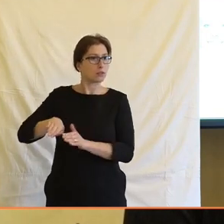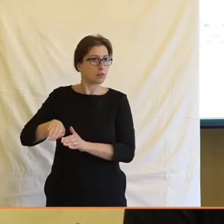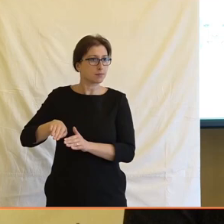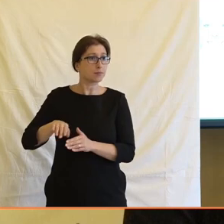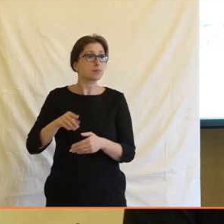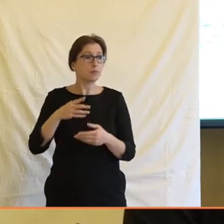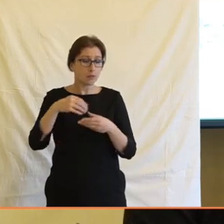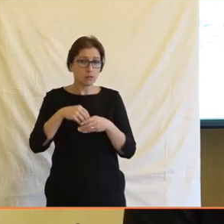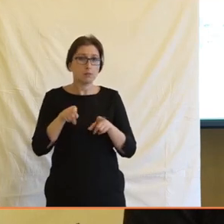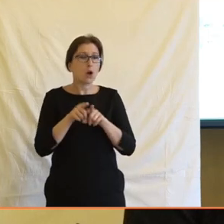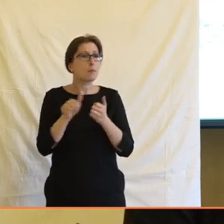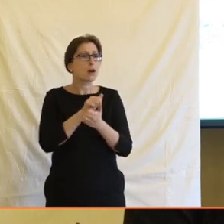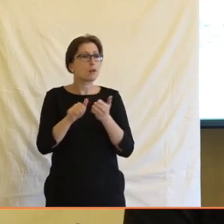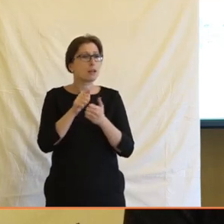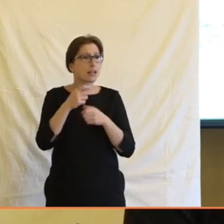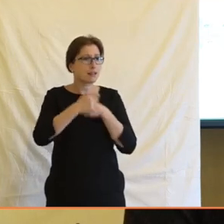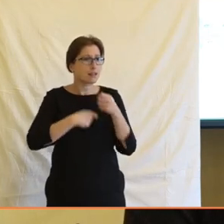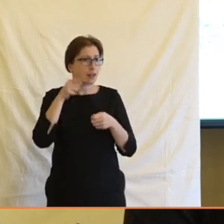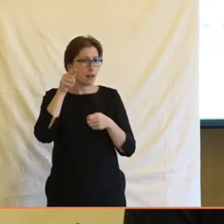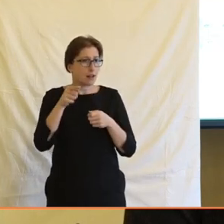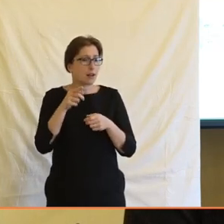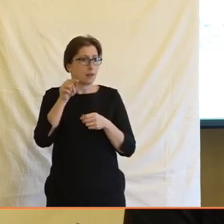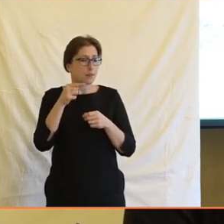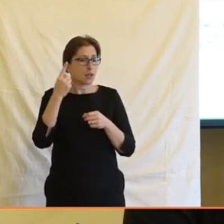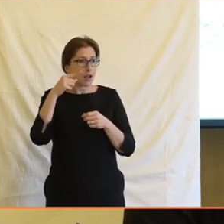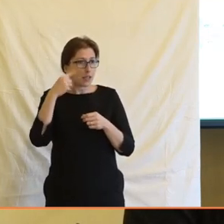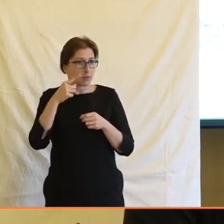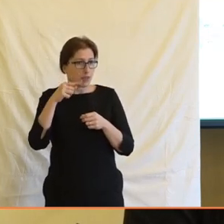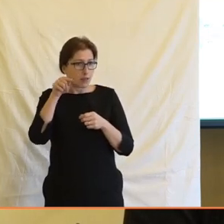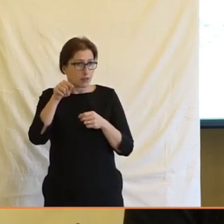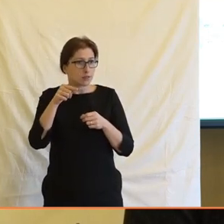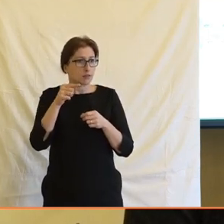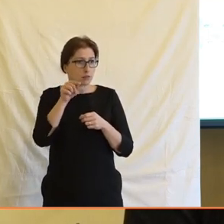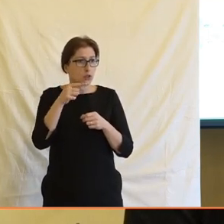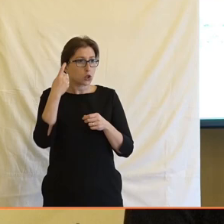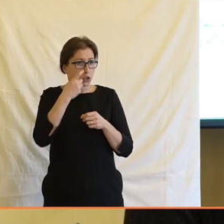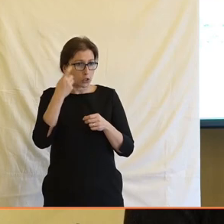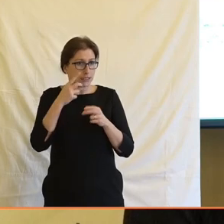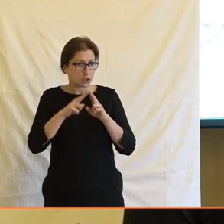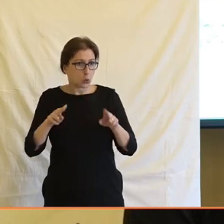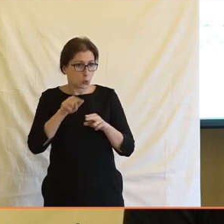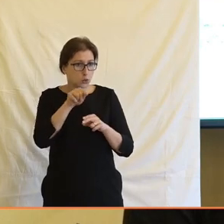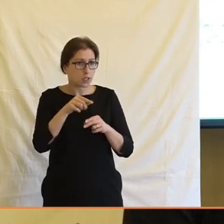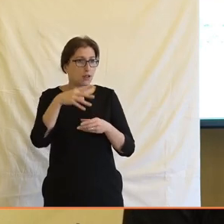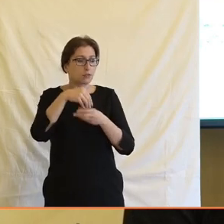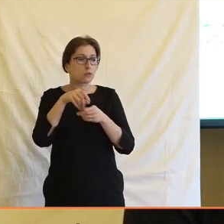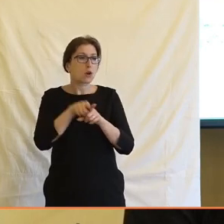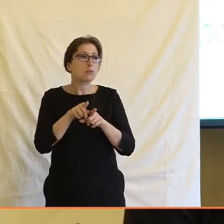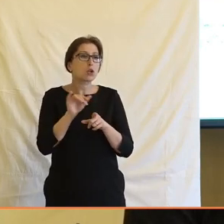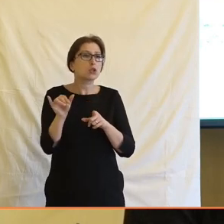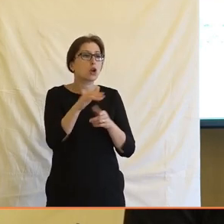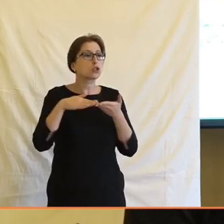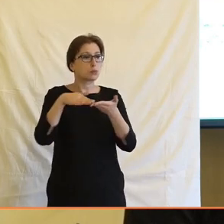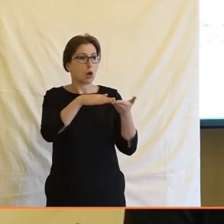dělají, opakovaně to dělá sociologický ústav akademie věd, kdo je ve společnosti tím nejméně